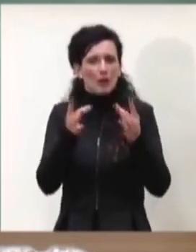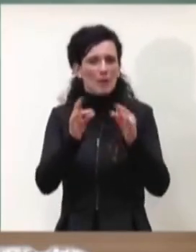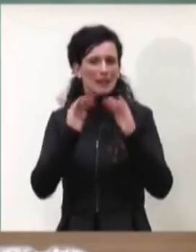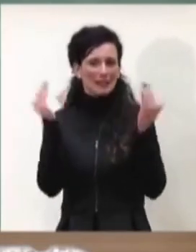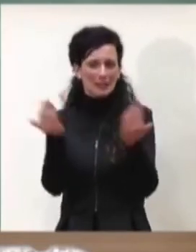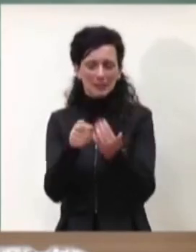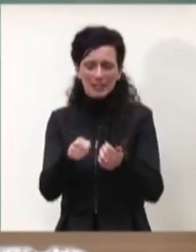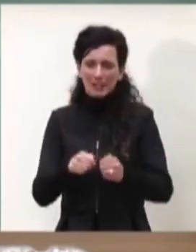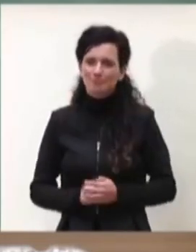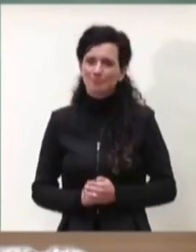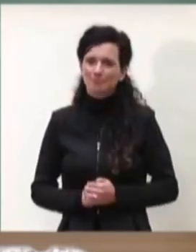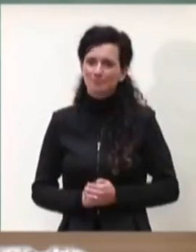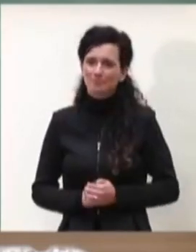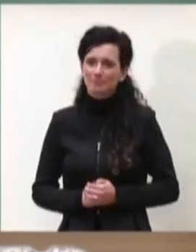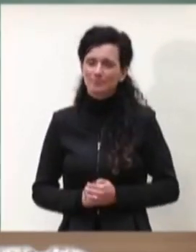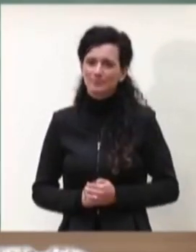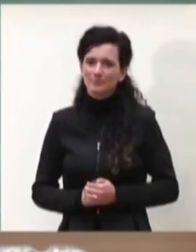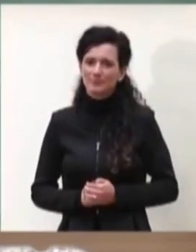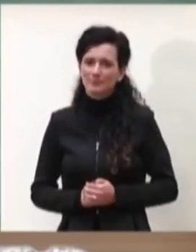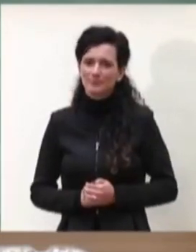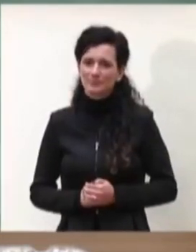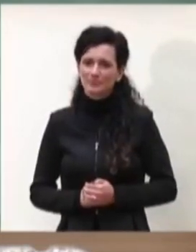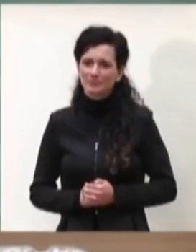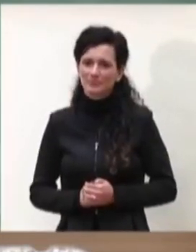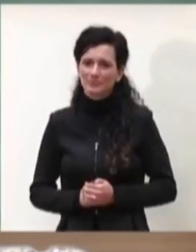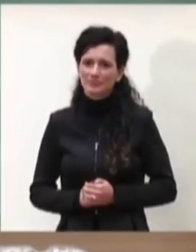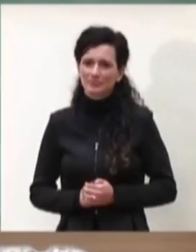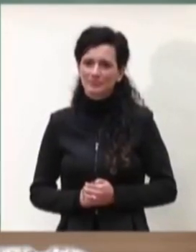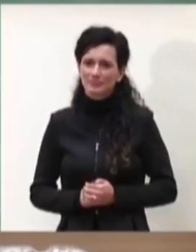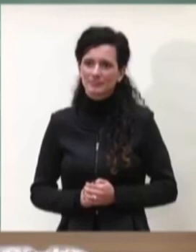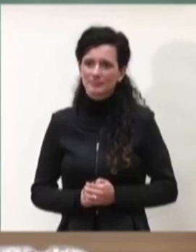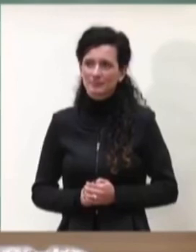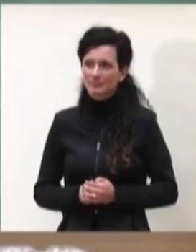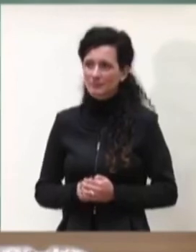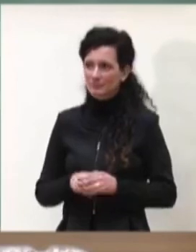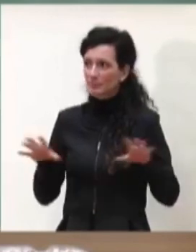Iniziamo con la descrizione come... Vediamo se funziona.